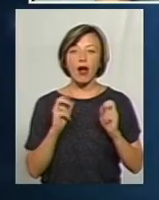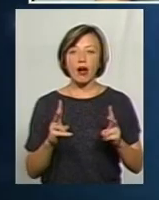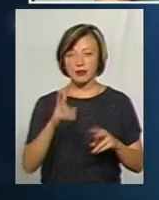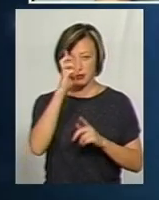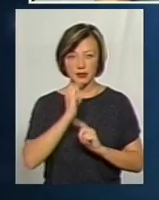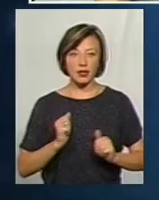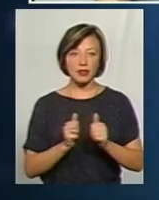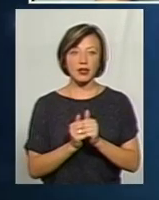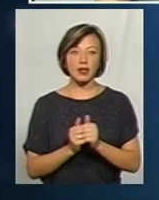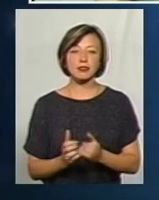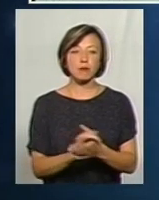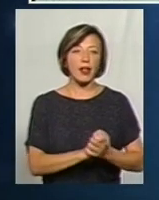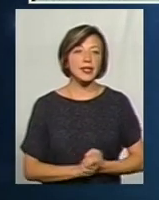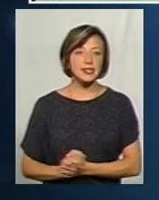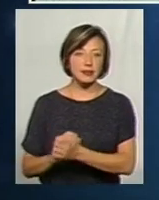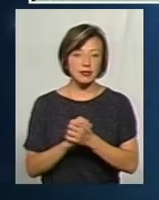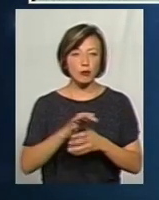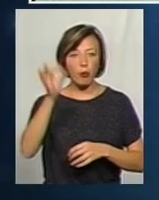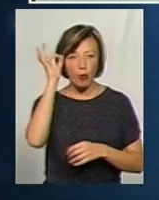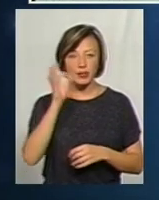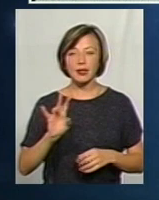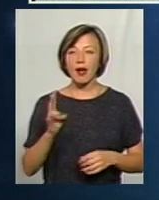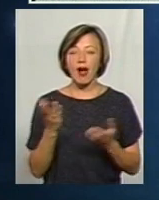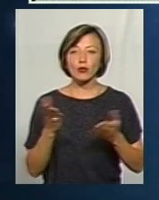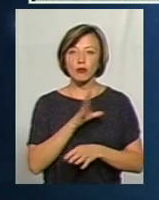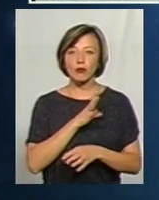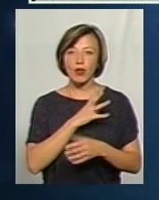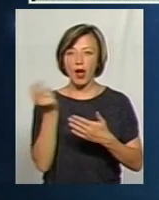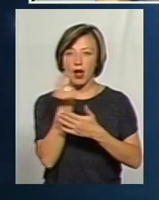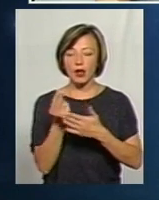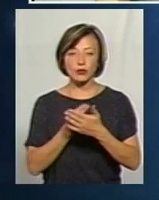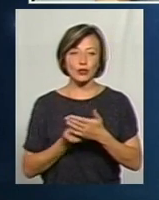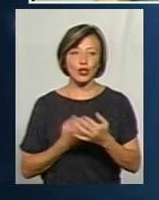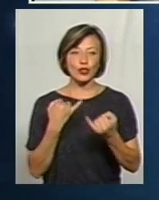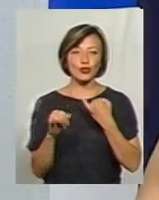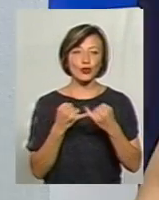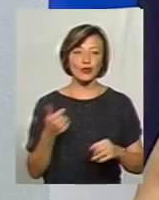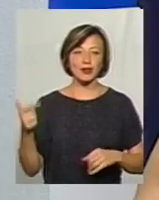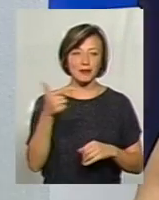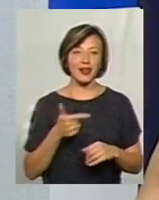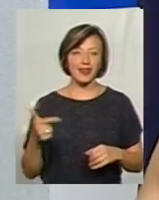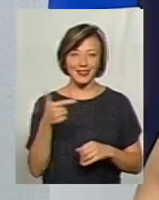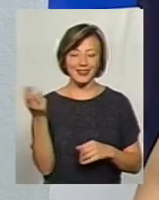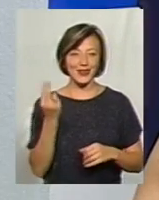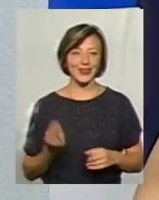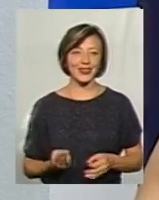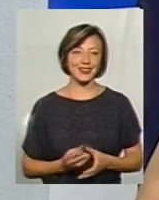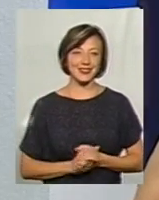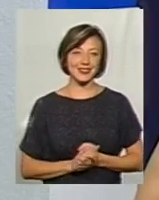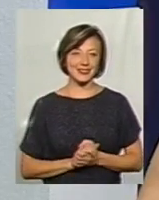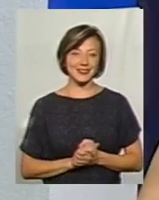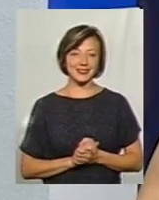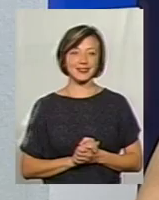сплотилася. Ви помните Николаїв, який був разукрашений в жовто-блакитні ціта.